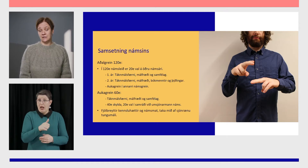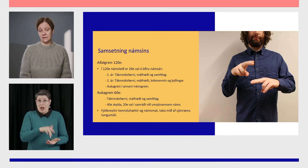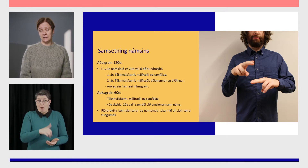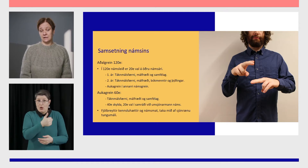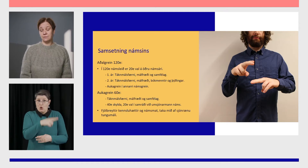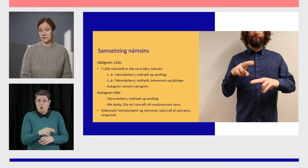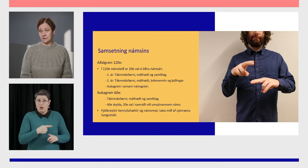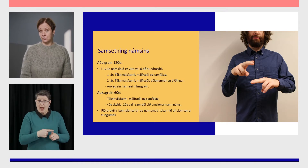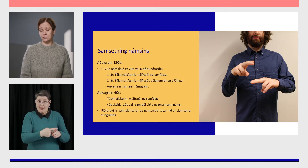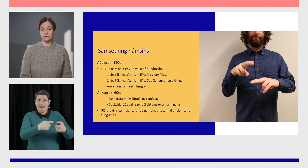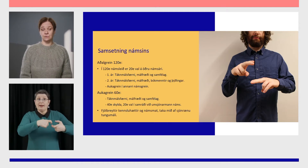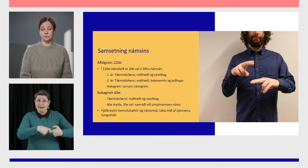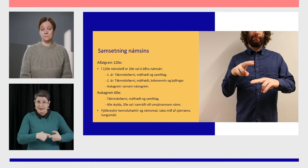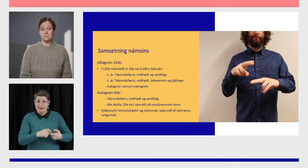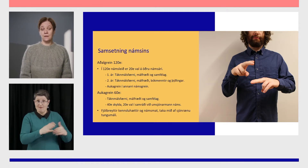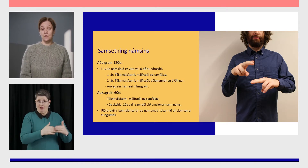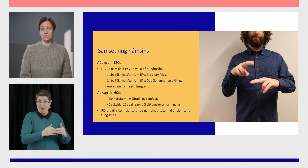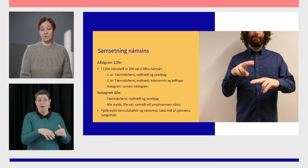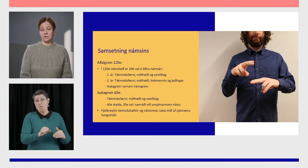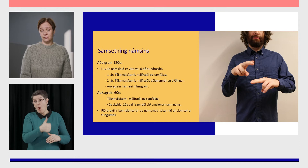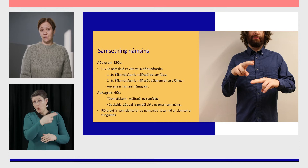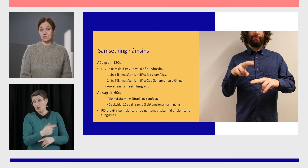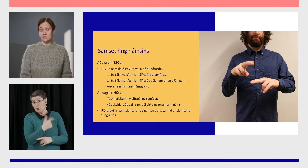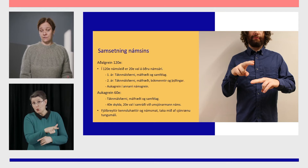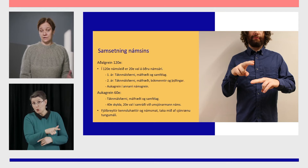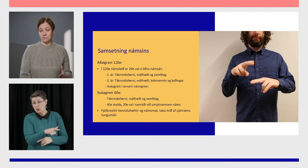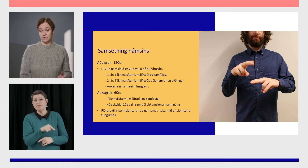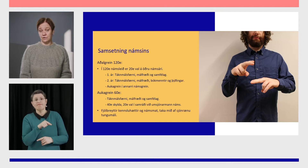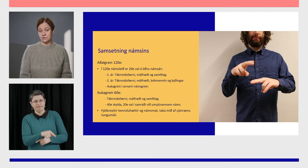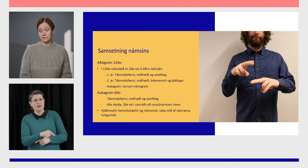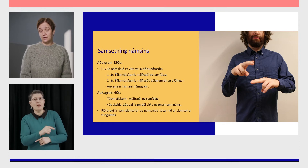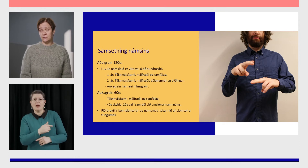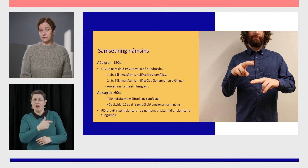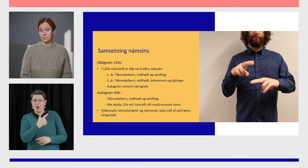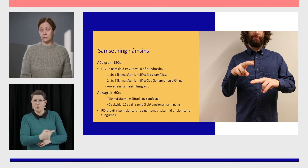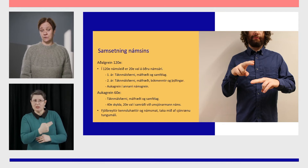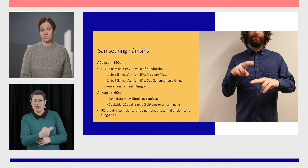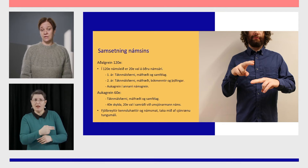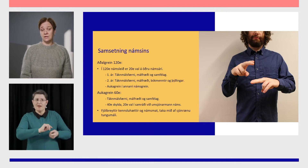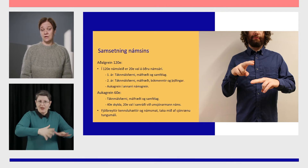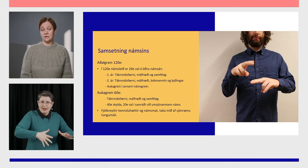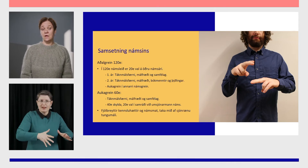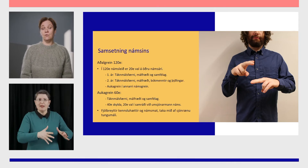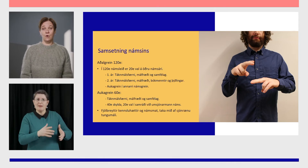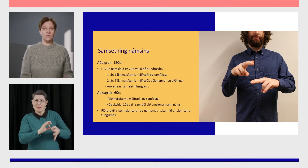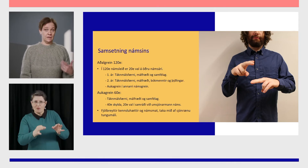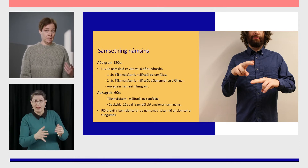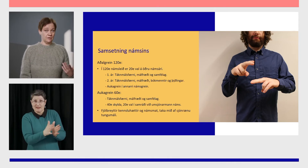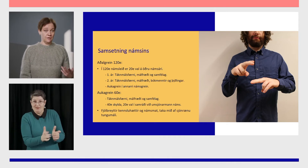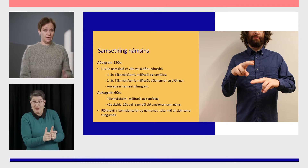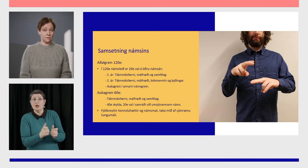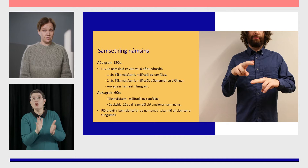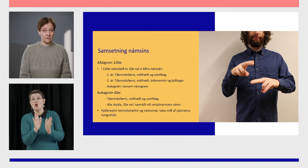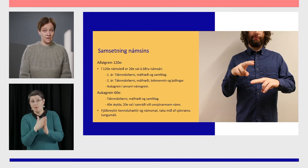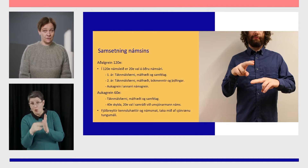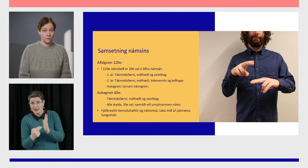einningar innagreinarinnar mega taka 120 og þá er aftur áhersla á færni málfræðu samfélag og svo bókmyndir og þýðingar og auka greinin,